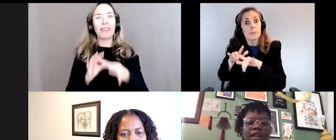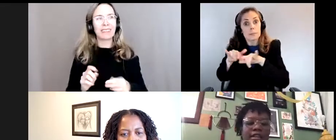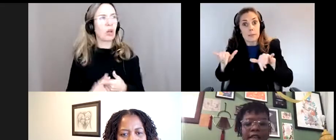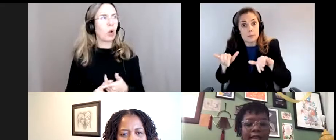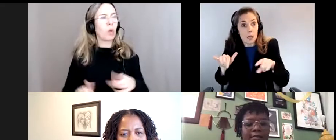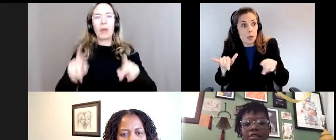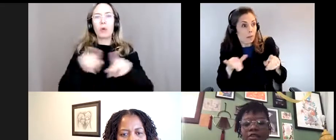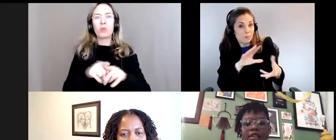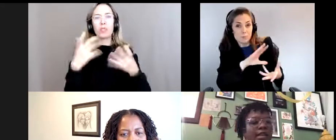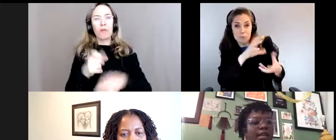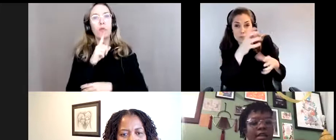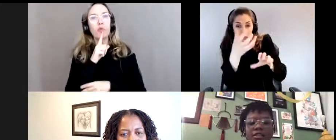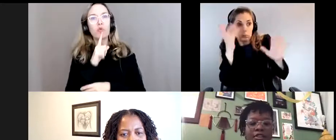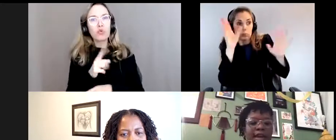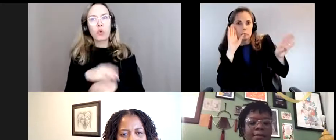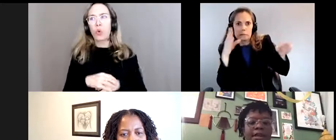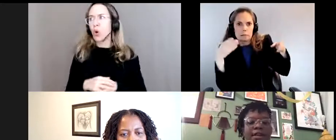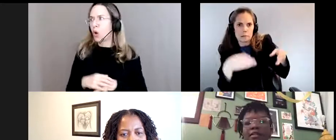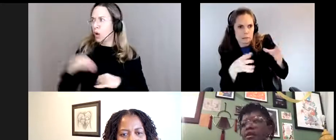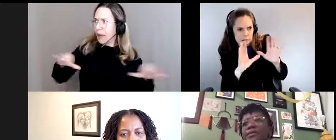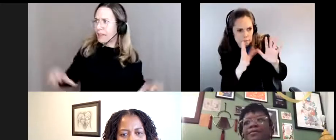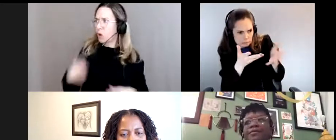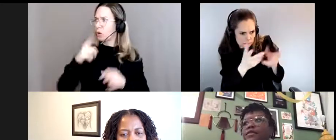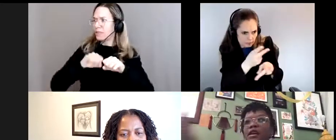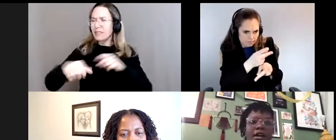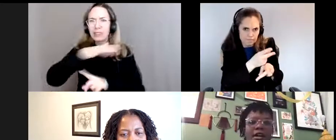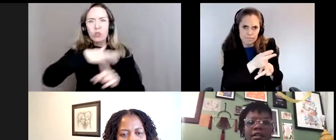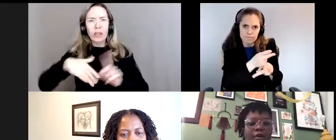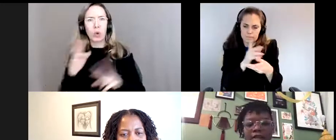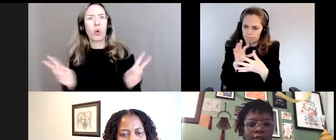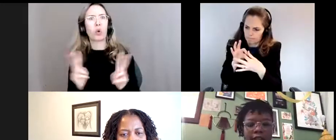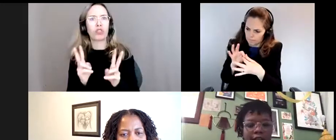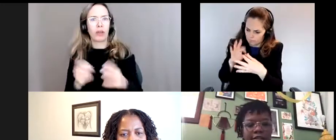nous assurer de prendre action pour des situations très urgentes?